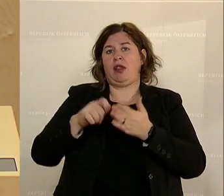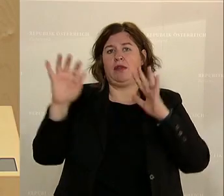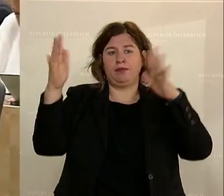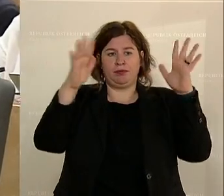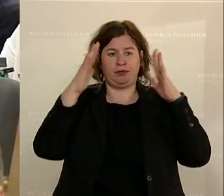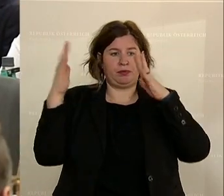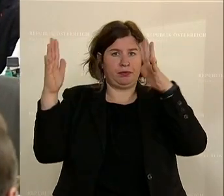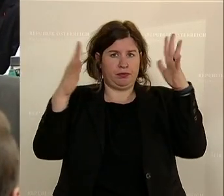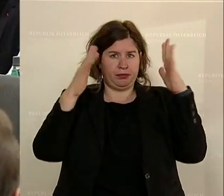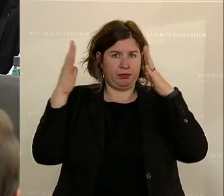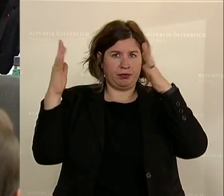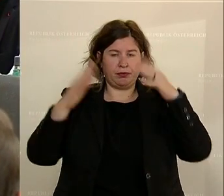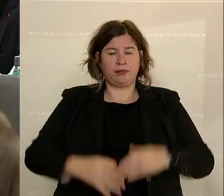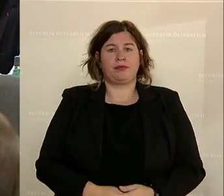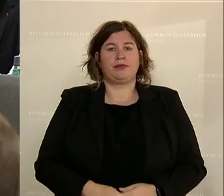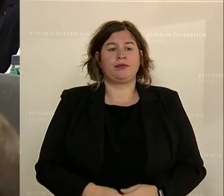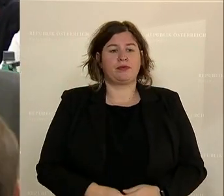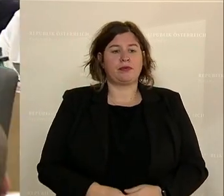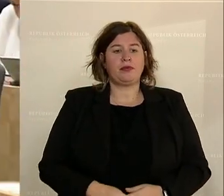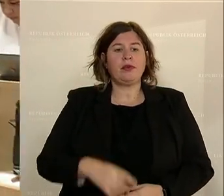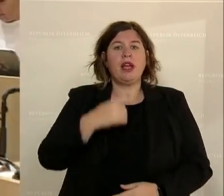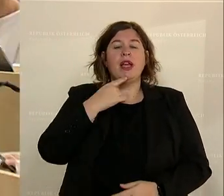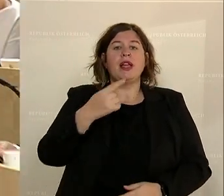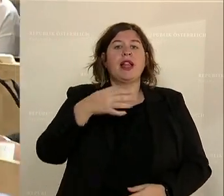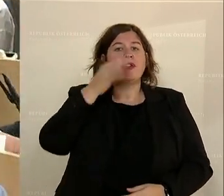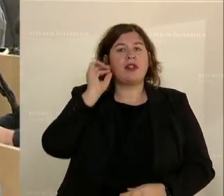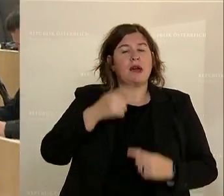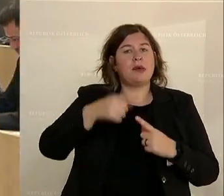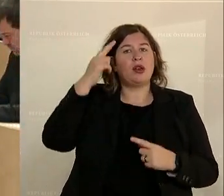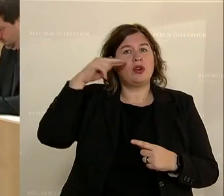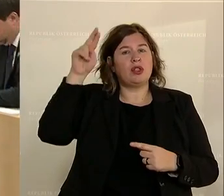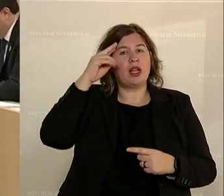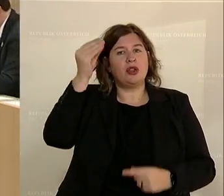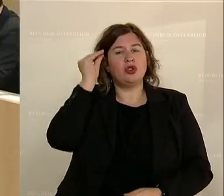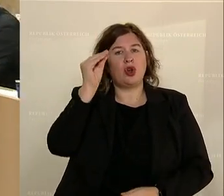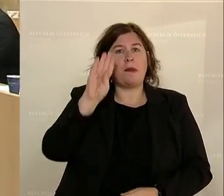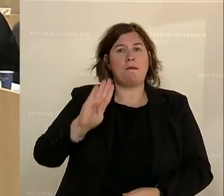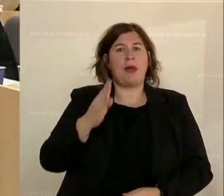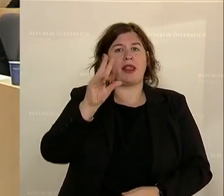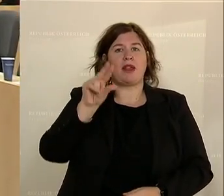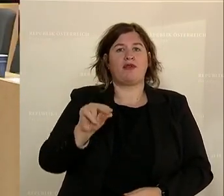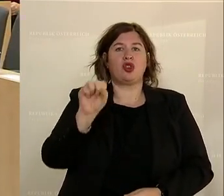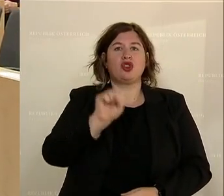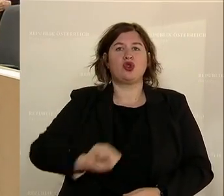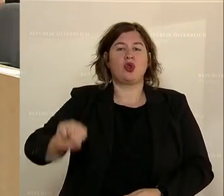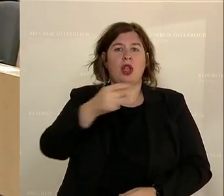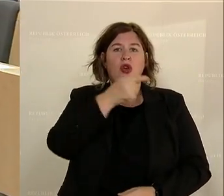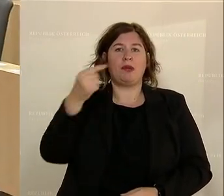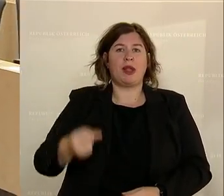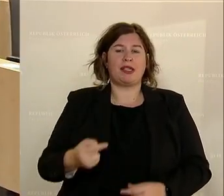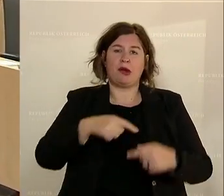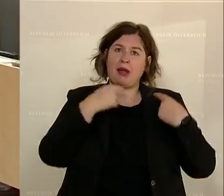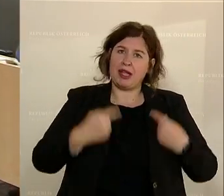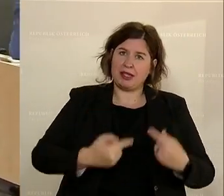Der Sprecher für Innere Sicherheit der Freiheitlichen Partei, der Steirer Hannes Amesbauer, macht sich auf den Weg zum